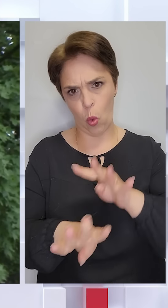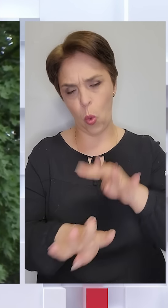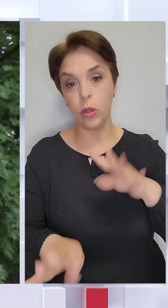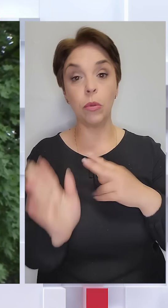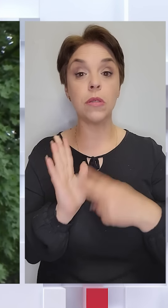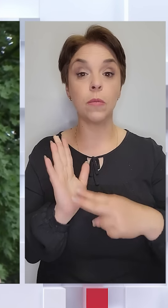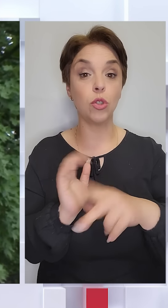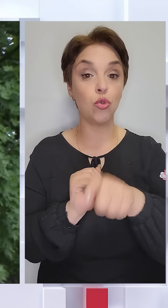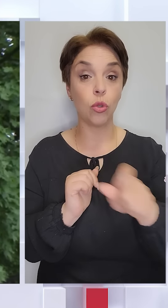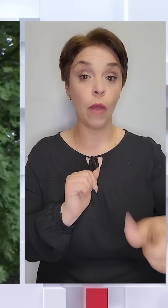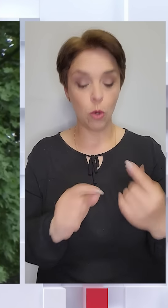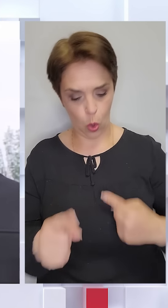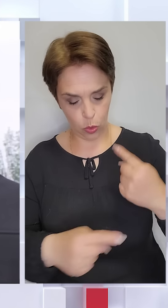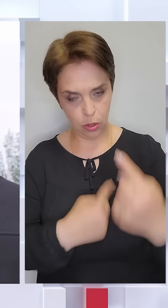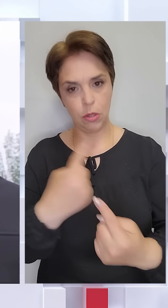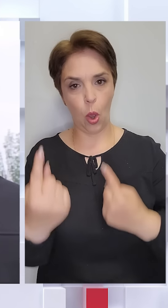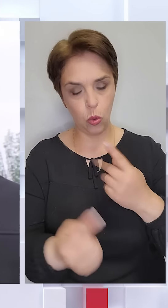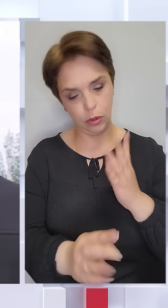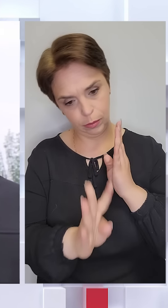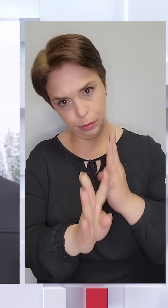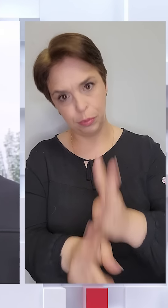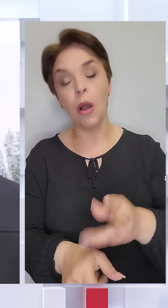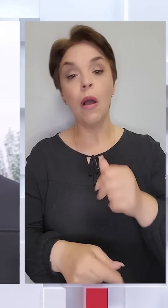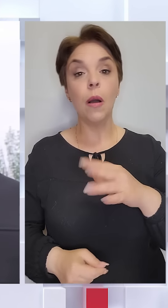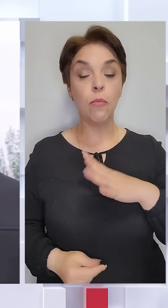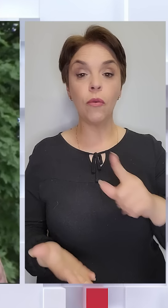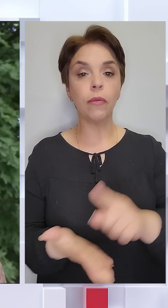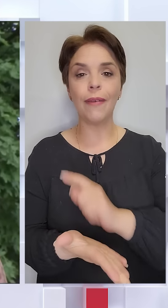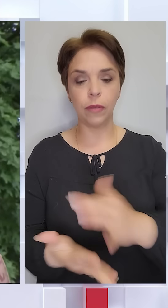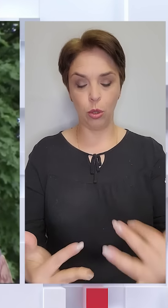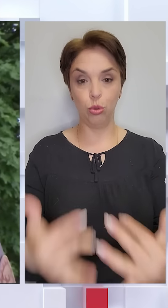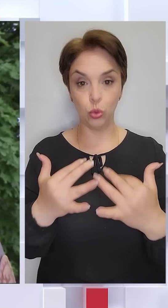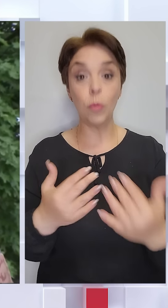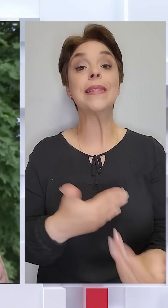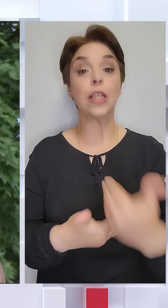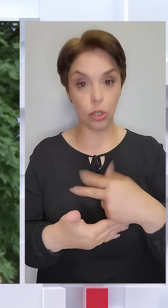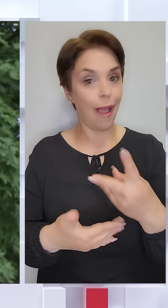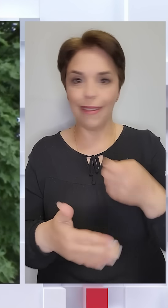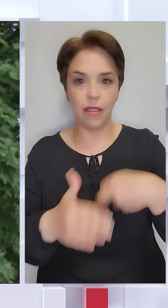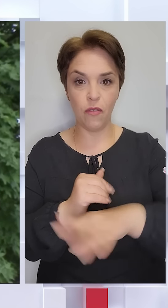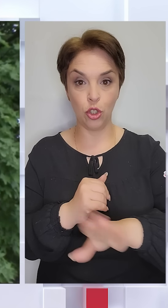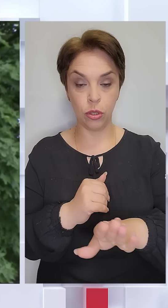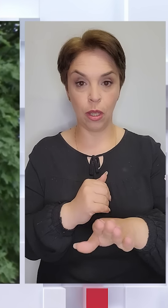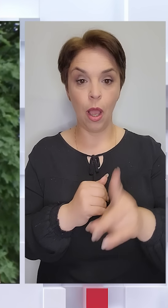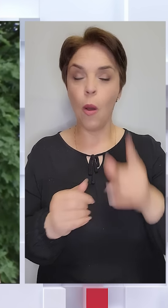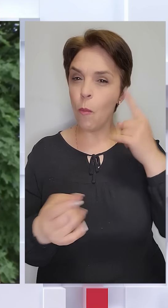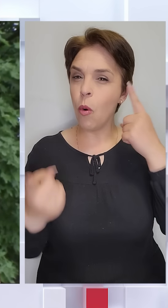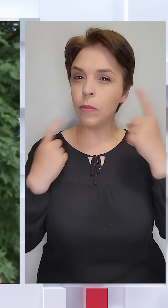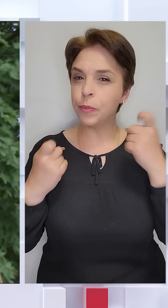чоловік, просто один за одним так шли. Був невдалий штурм, зайти зайшли, але не вийшли. По перехватам